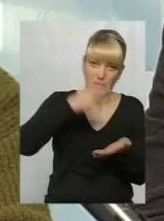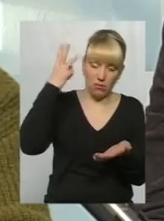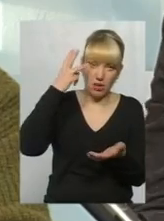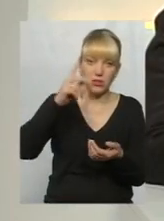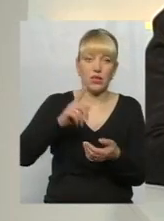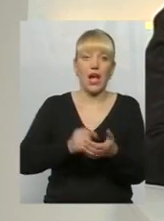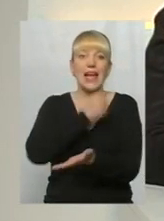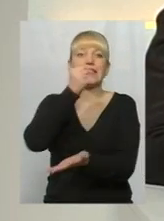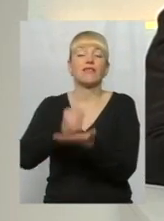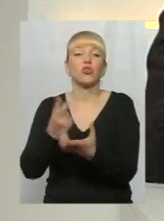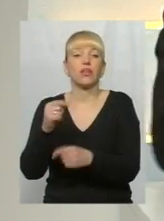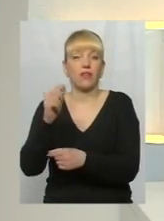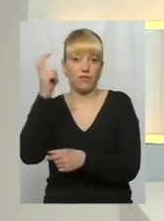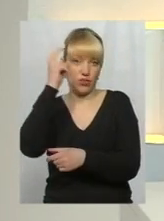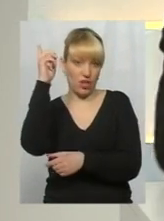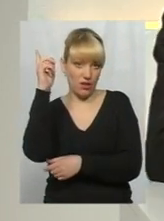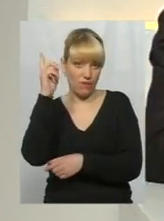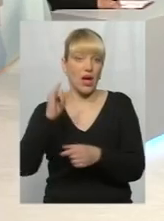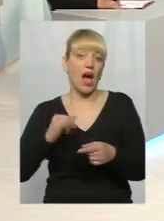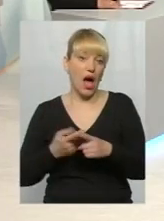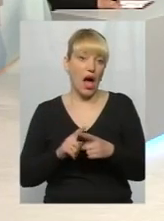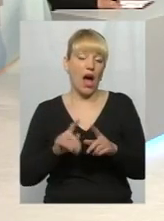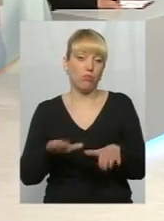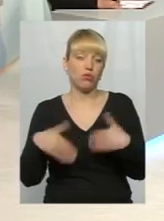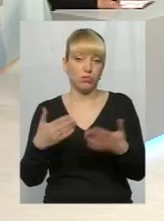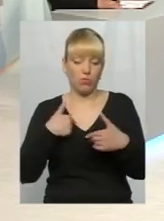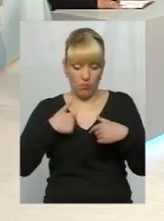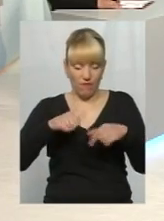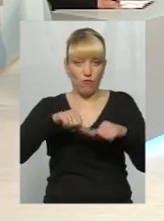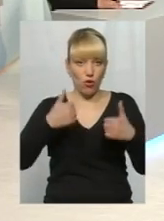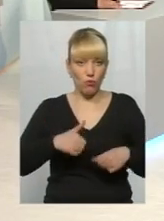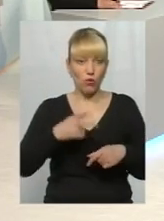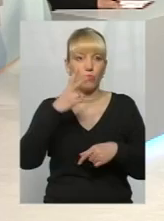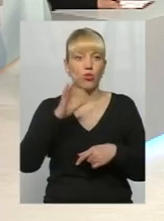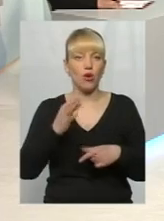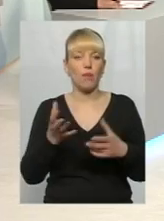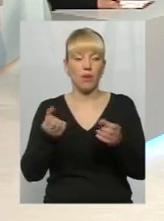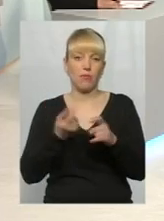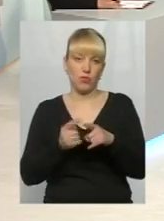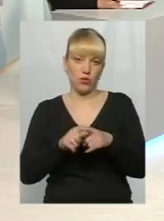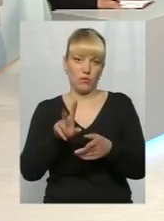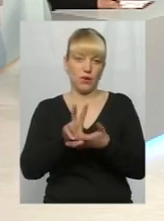затверджується. Так, затверджується. Але ж пропозицію подає Теплокомуненер. Формуємо ми фактично, але беремо той приклад Польщі. Там